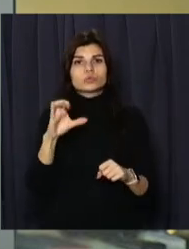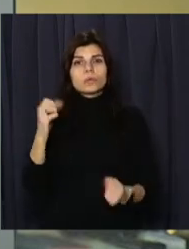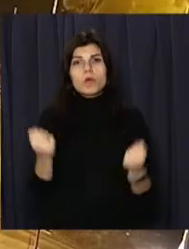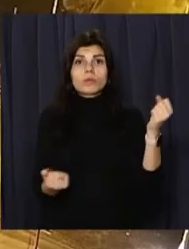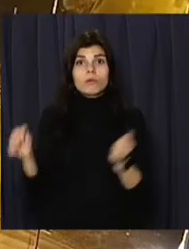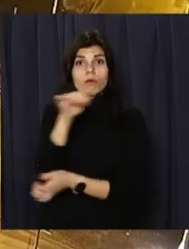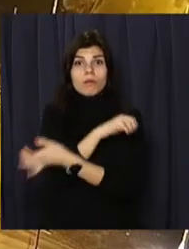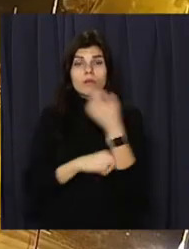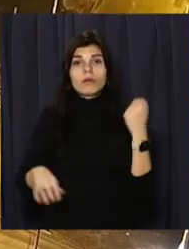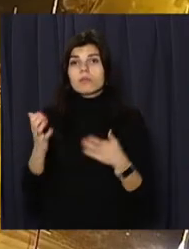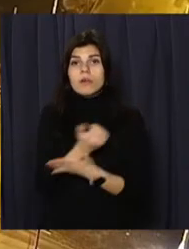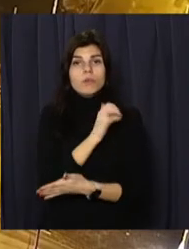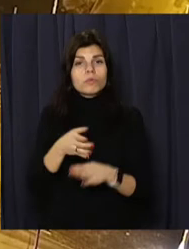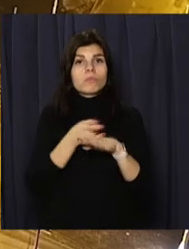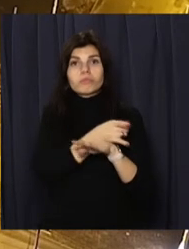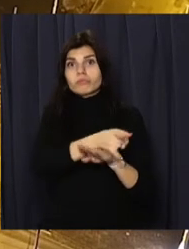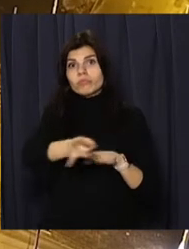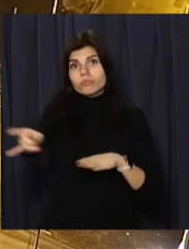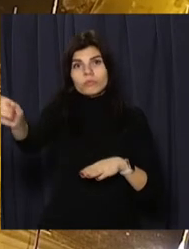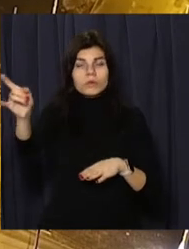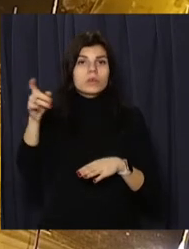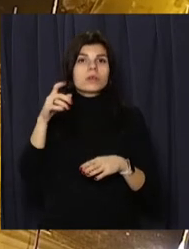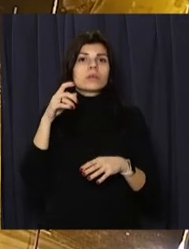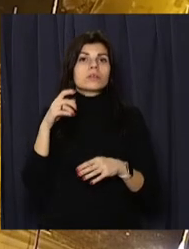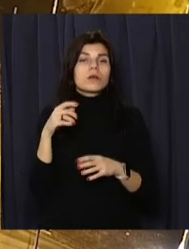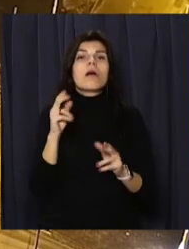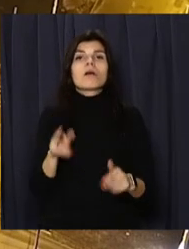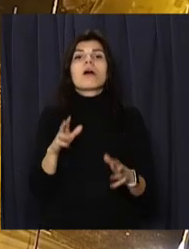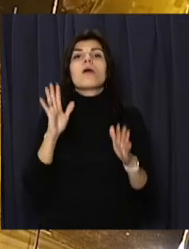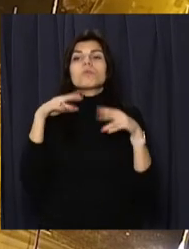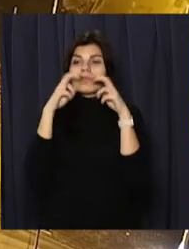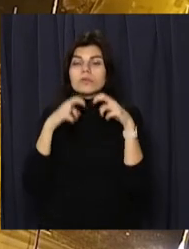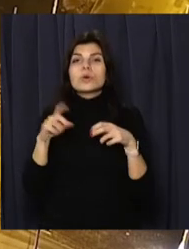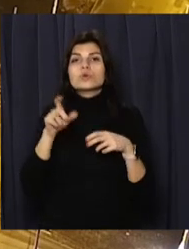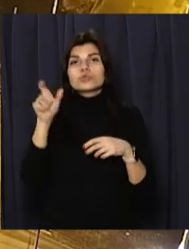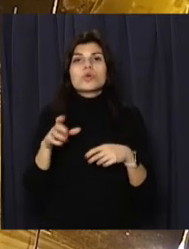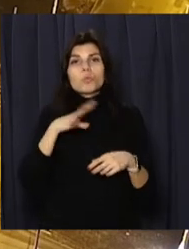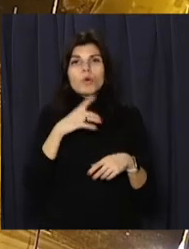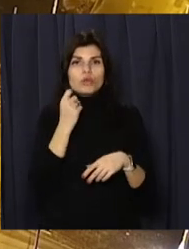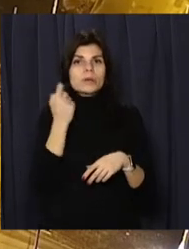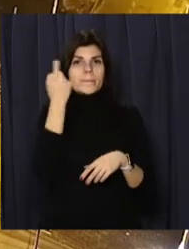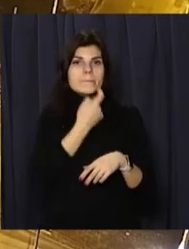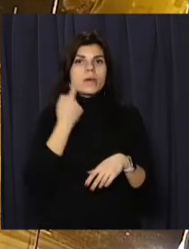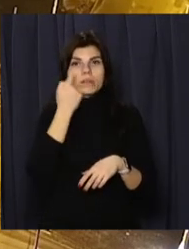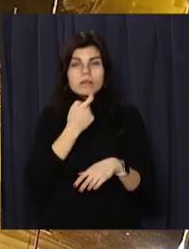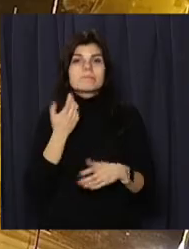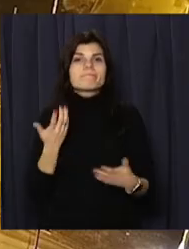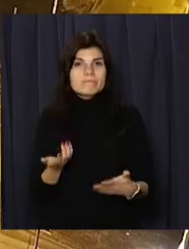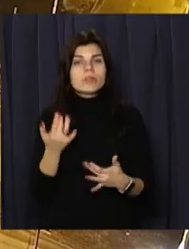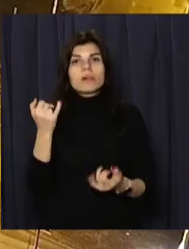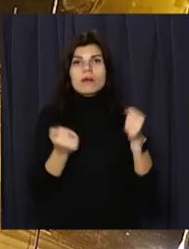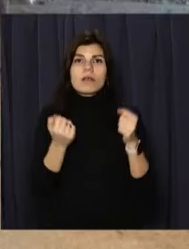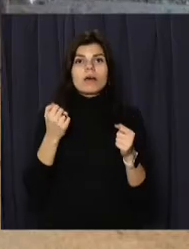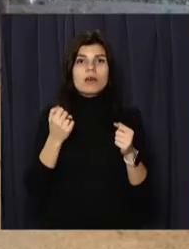впорався з керуванням і буквально вилетів з дороги. Як з'ясувалось, кермувальник був у стані алкогольного сп'яніння та ледь